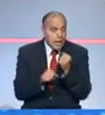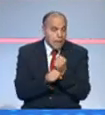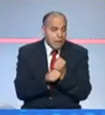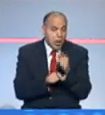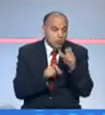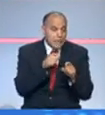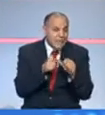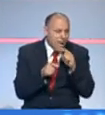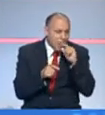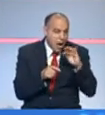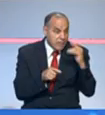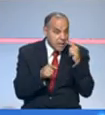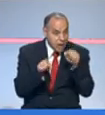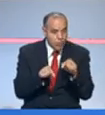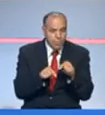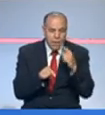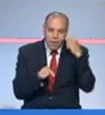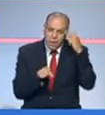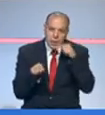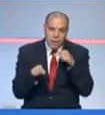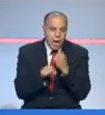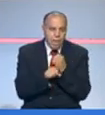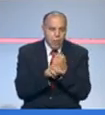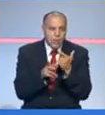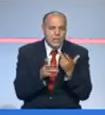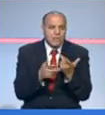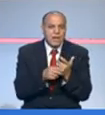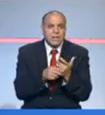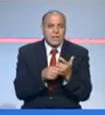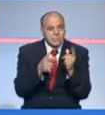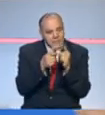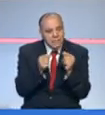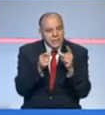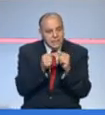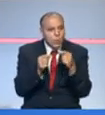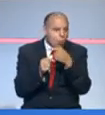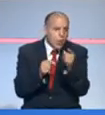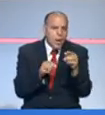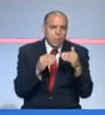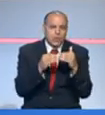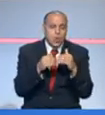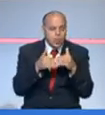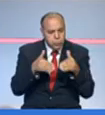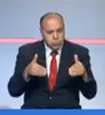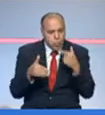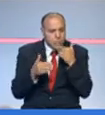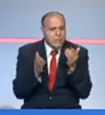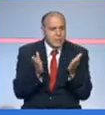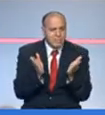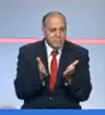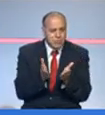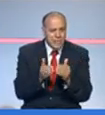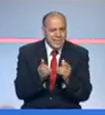الشريحة هذه وأنا في اعتقادي العمل المنجمي جي كان بالتفسير وعلى مستوى الخط الأول في المستوصفات